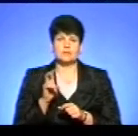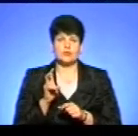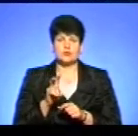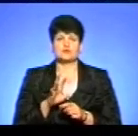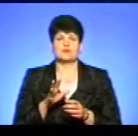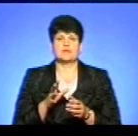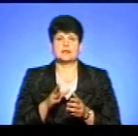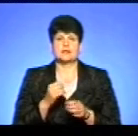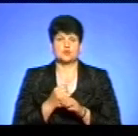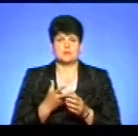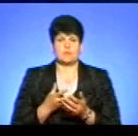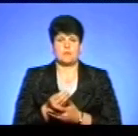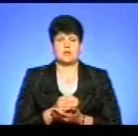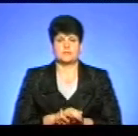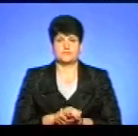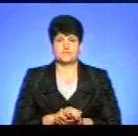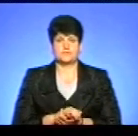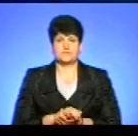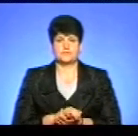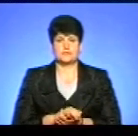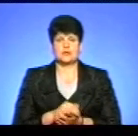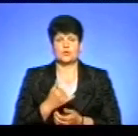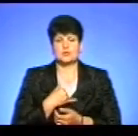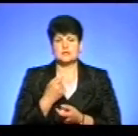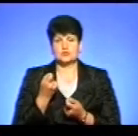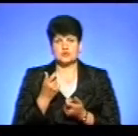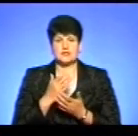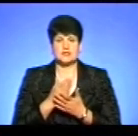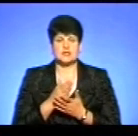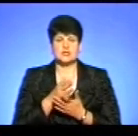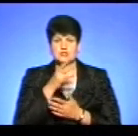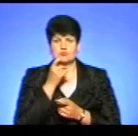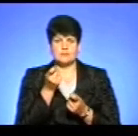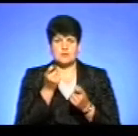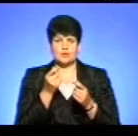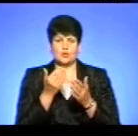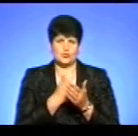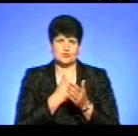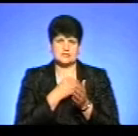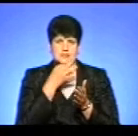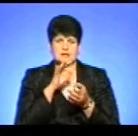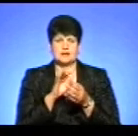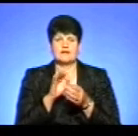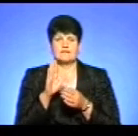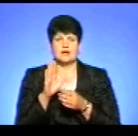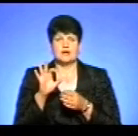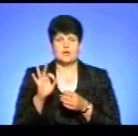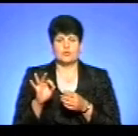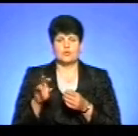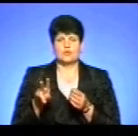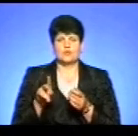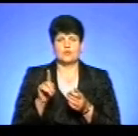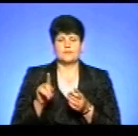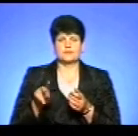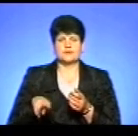здійснить цієї плати. У нас зовсім трошки є часу, і я хочу лише зацитувати виконуючі обов'язки завідувача начального